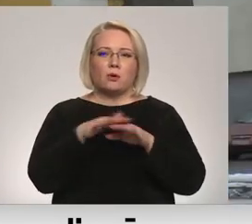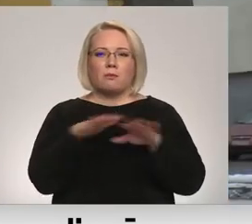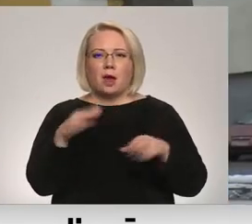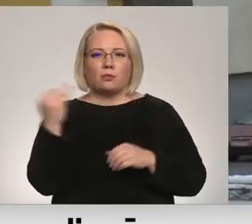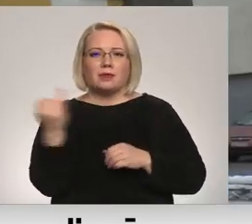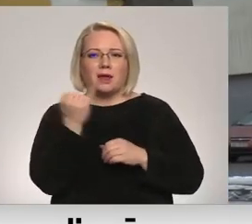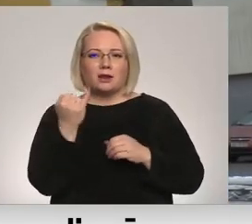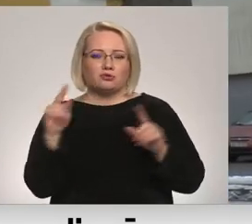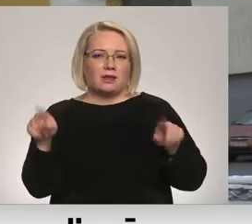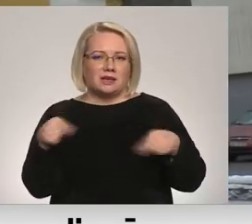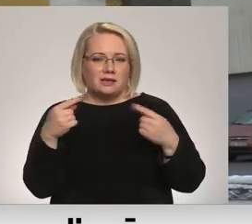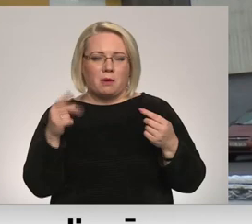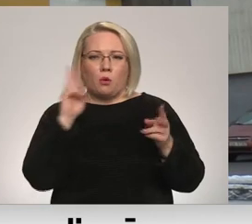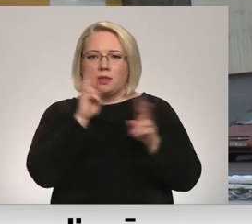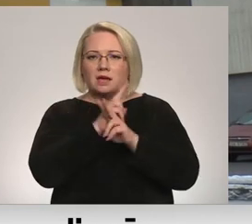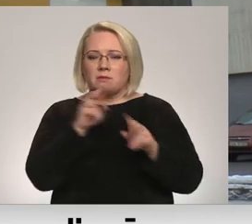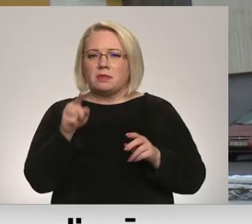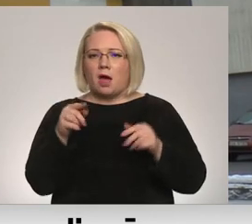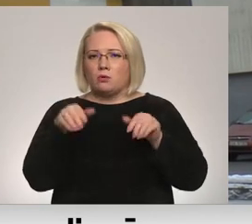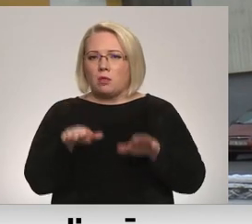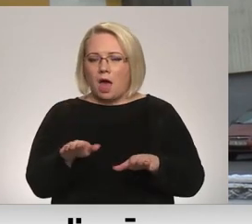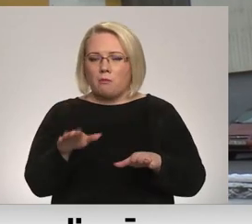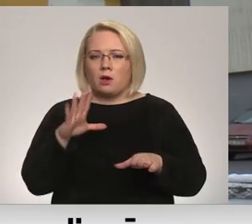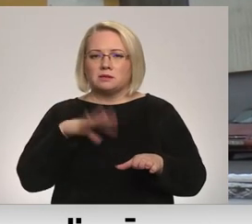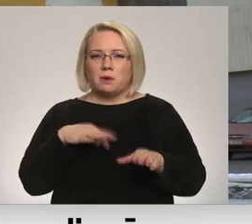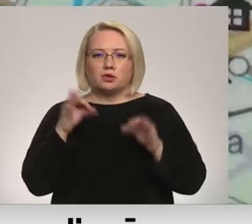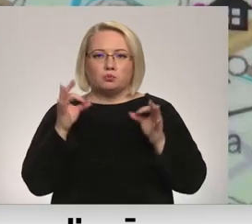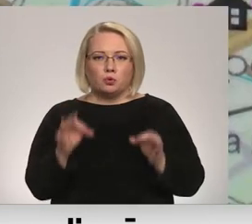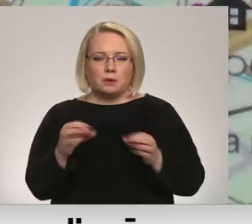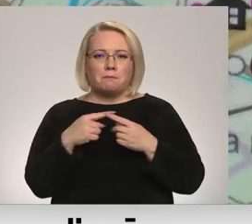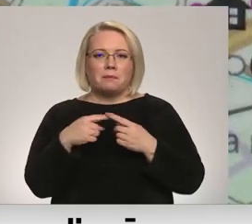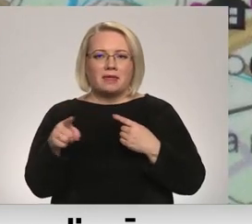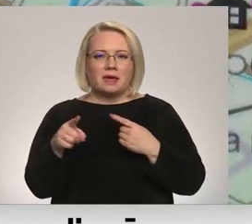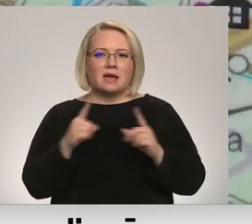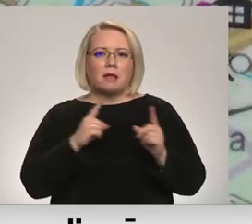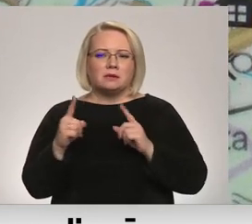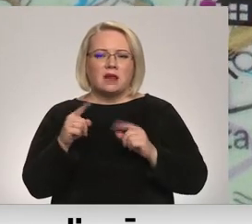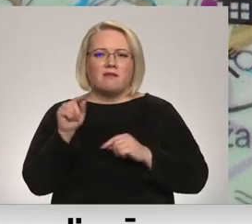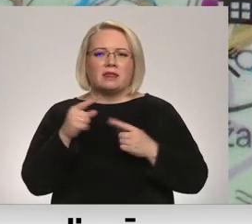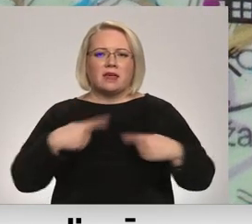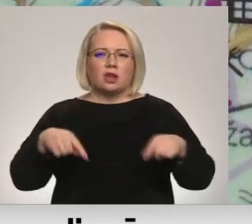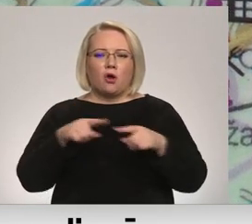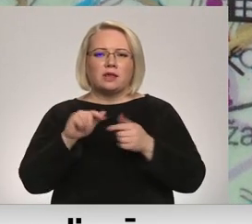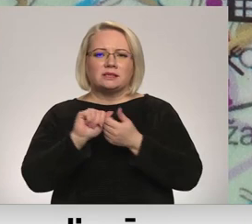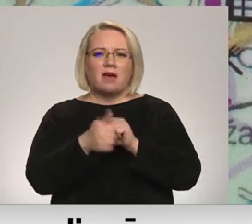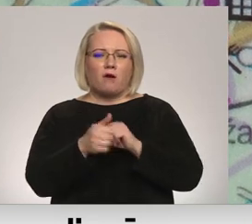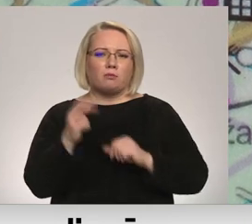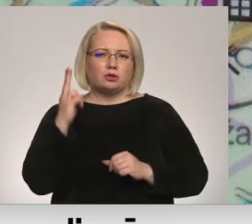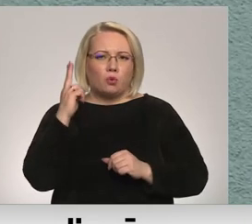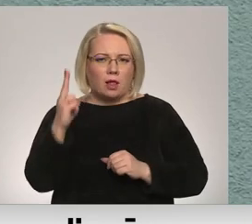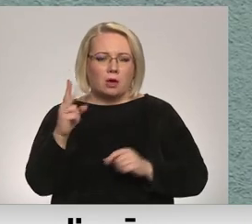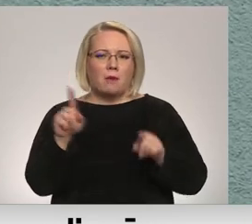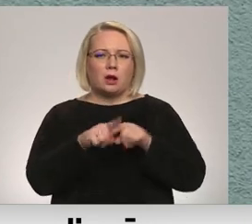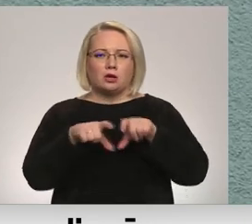interešu attīstībai. Neizpratnē par šādu lēmumu, kas pēc būtības ir pretējis. Administratīvu teritoriālās reformas solījumiem ir